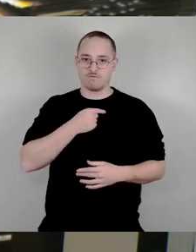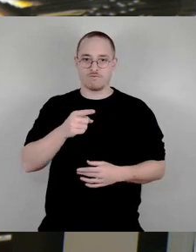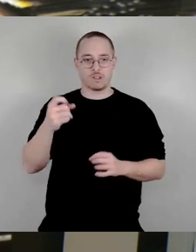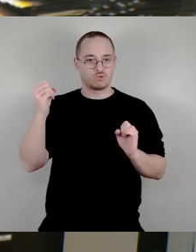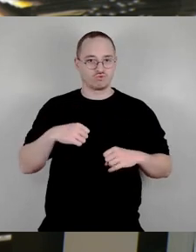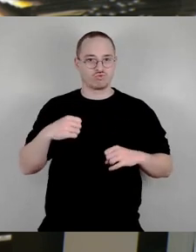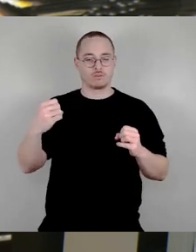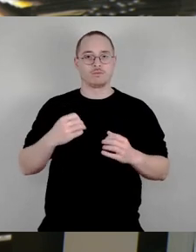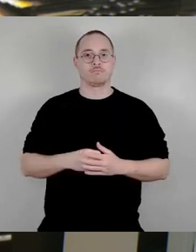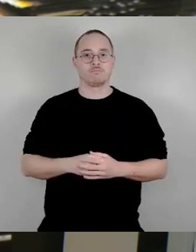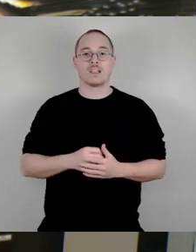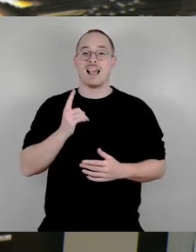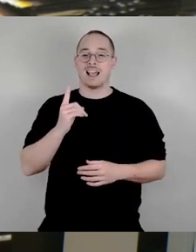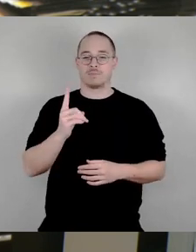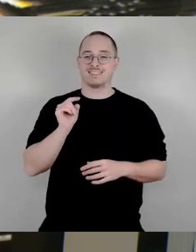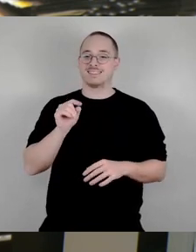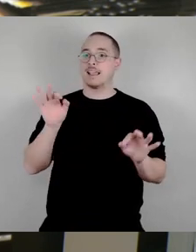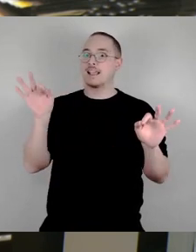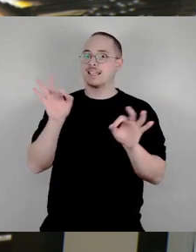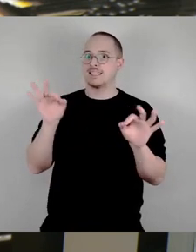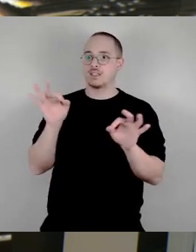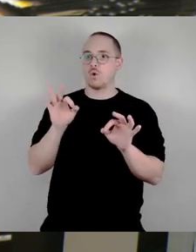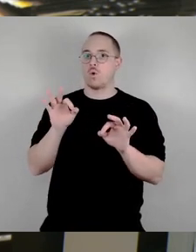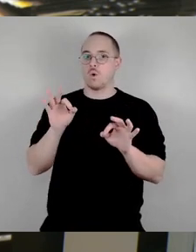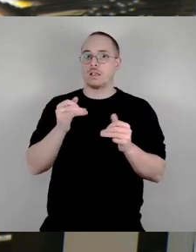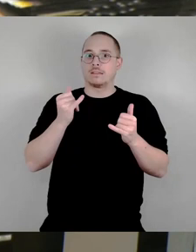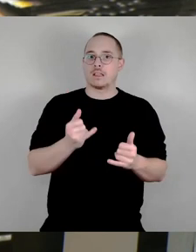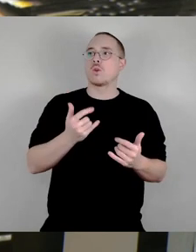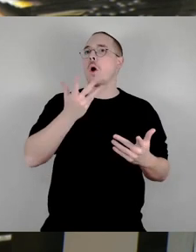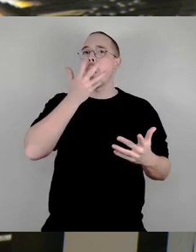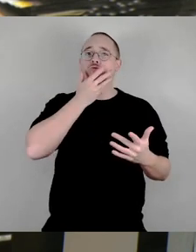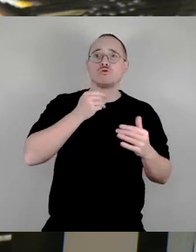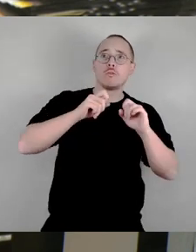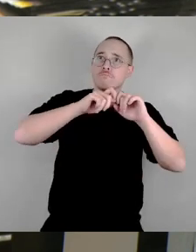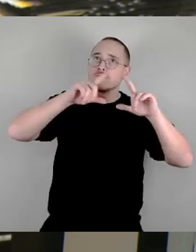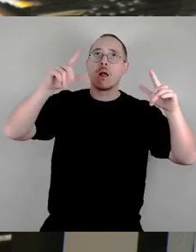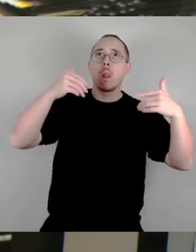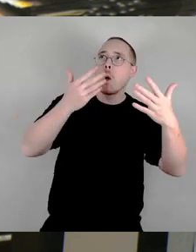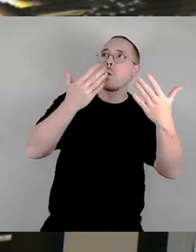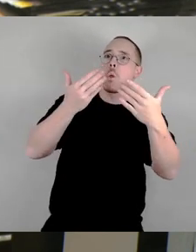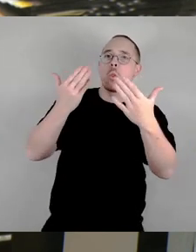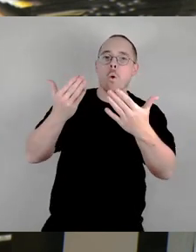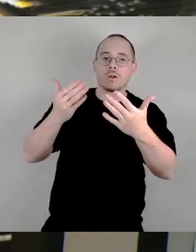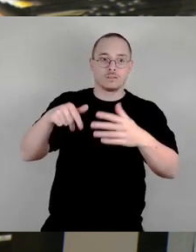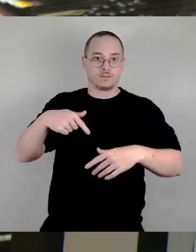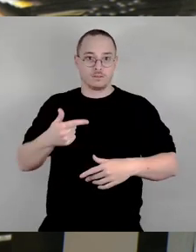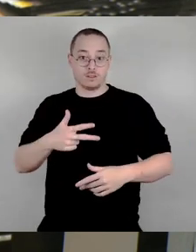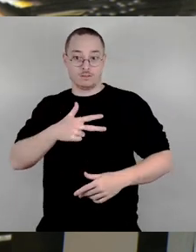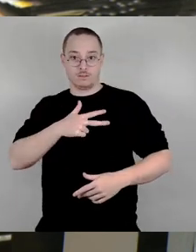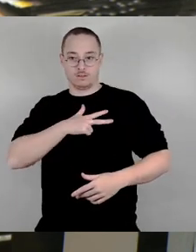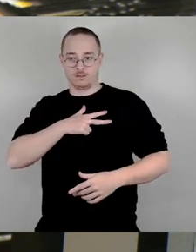nämlich in dem, was hier eigentlich dann passiert. Normalerweise sind private Projektentwickler durchaus veranlasst, auf ihren Grundstücken